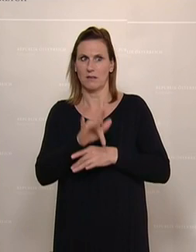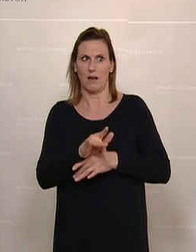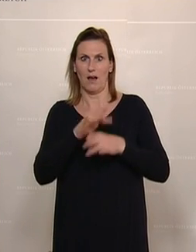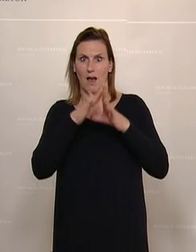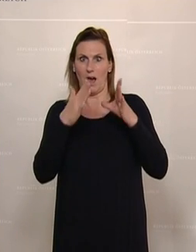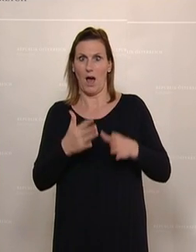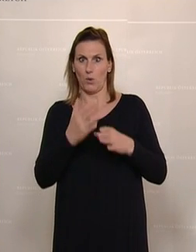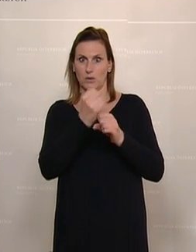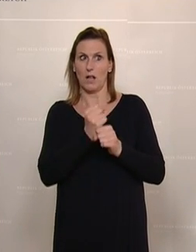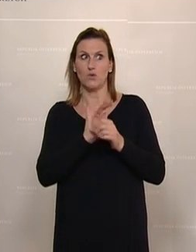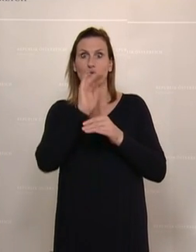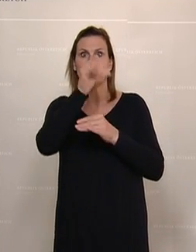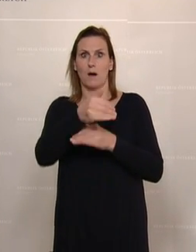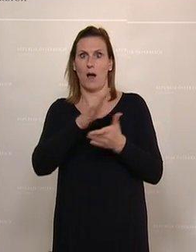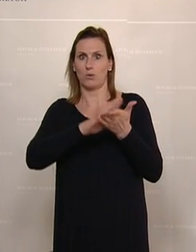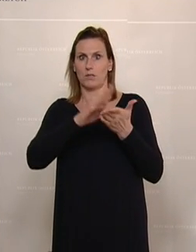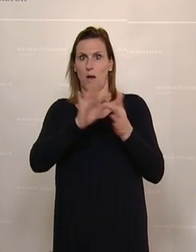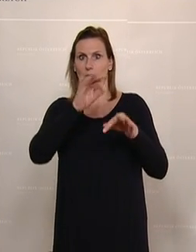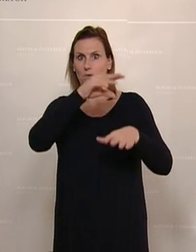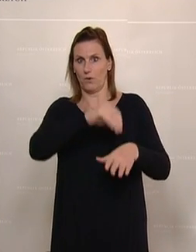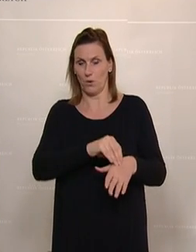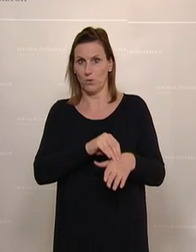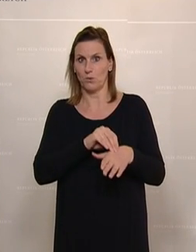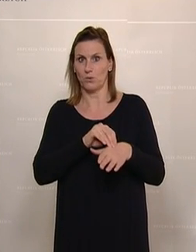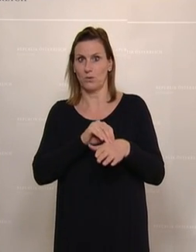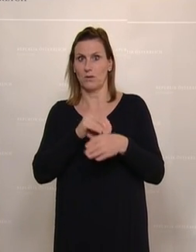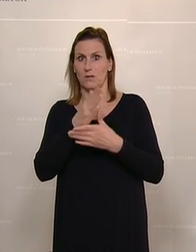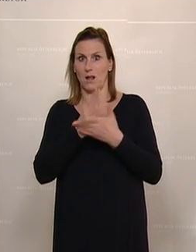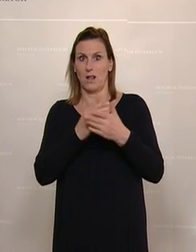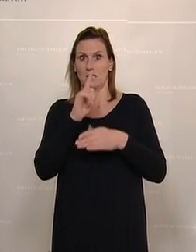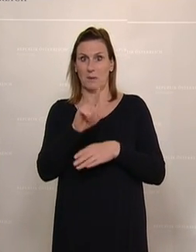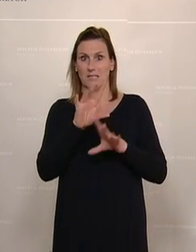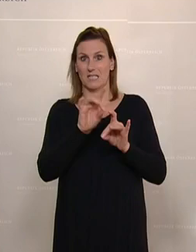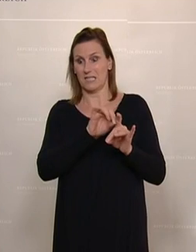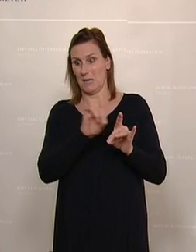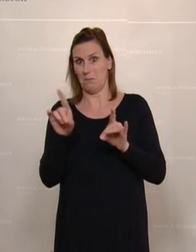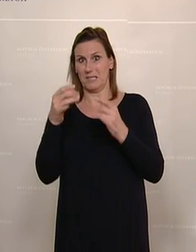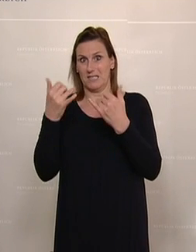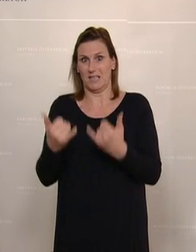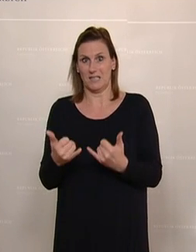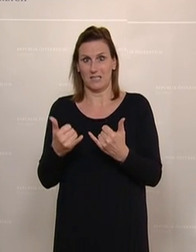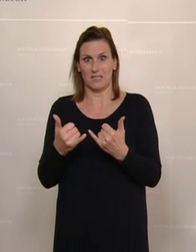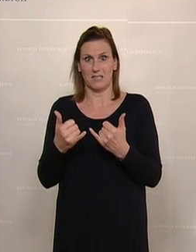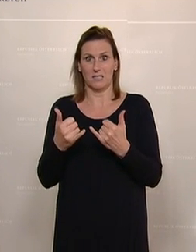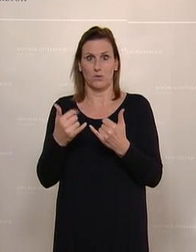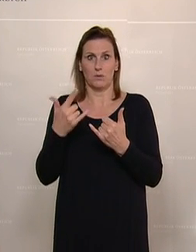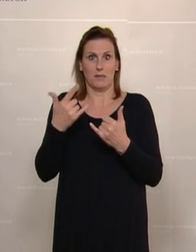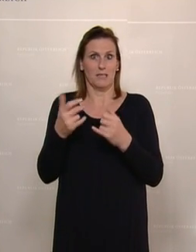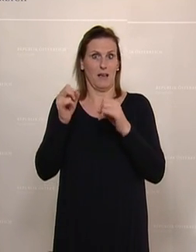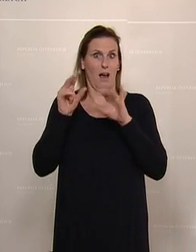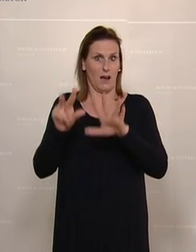Haushaltseinkommens übersteigt. Dieser Anteil hat sich von 2010 auf 2018,